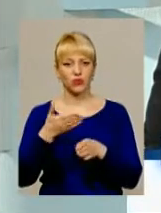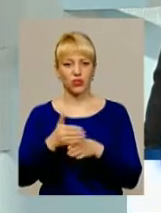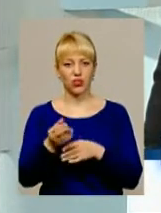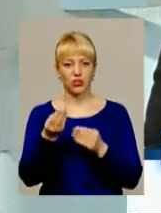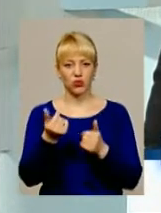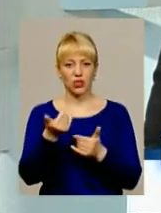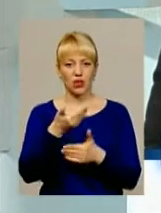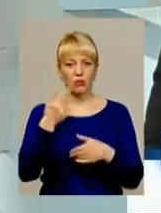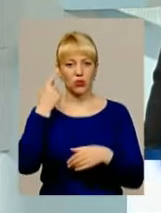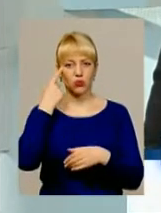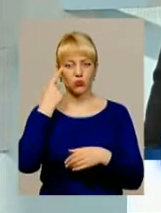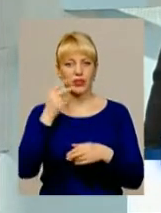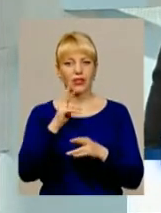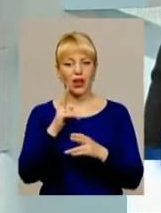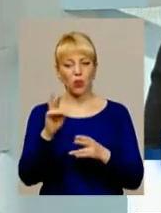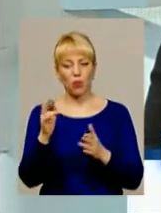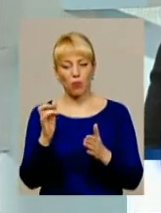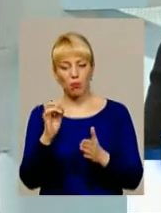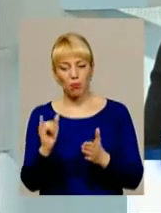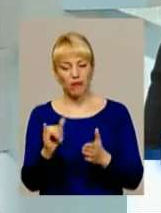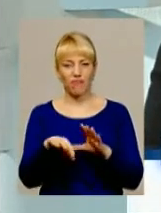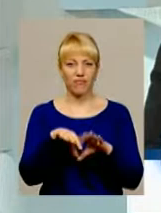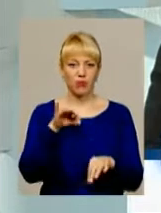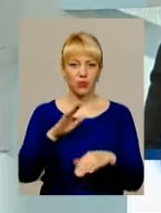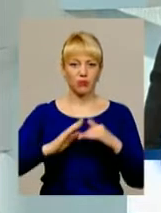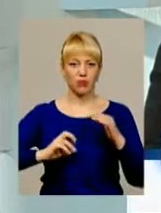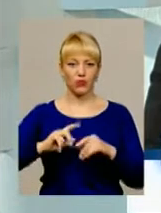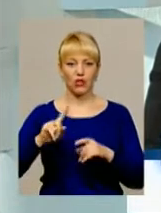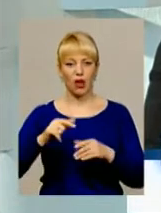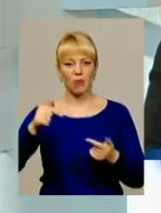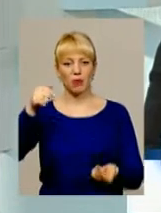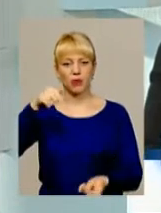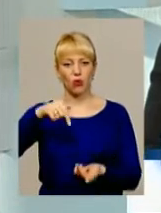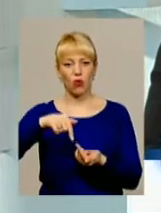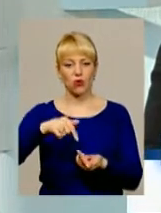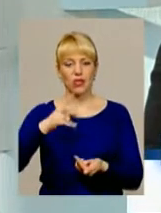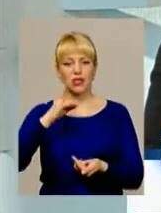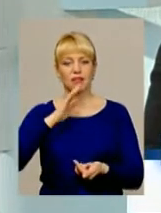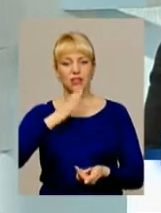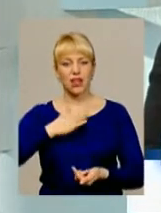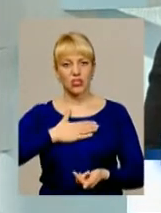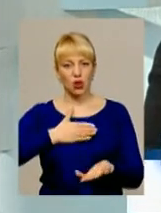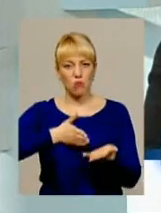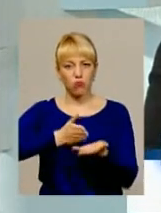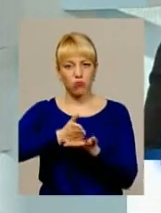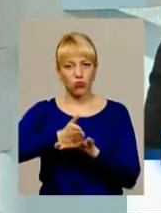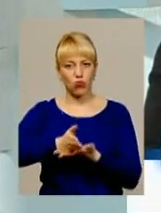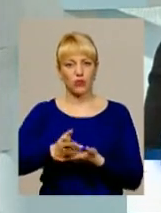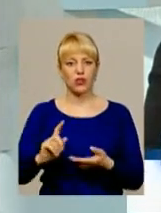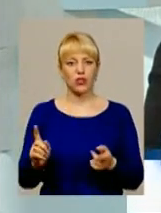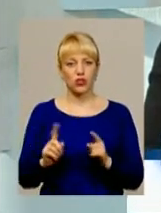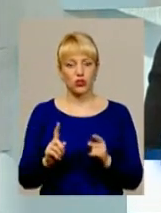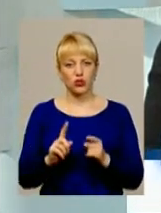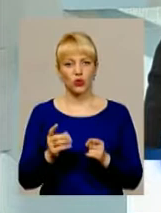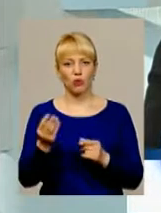продумуємо, яку би вибрати професію, ще підібрати, яка би підходила ближче до нашого профіля, щоб проліцензуватись і